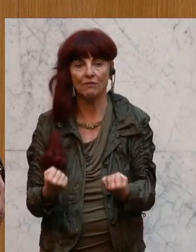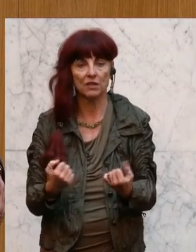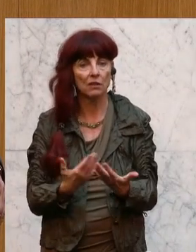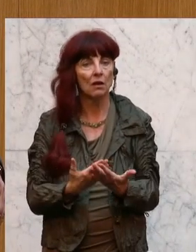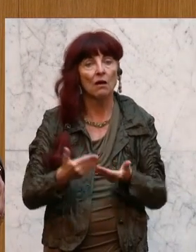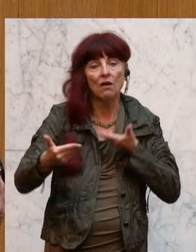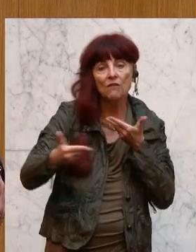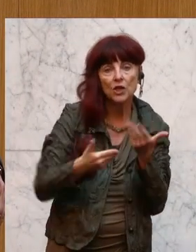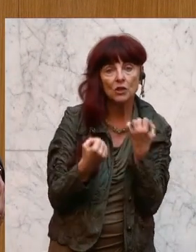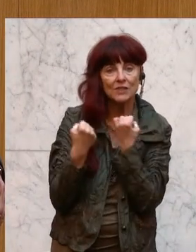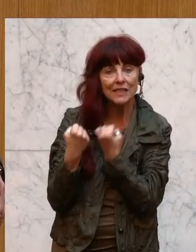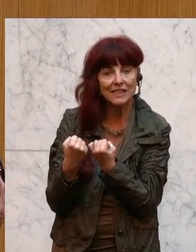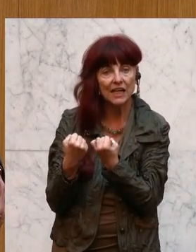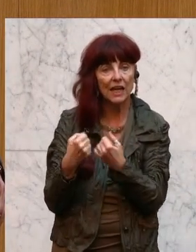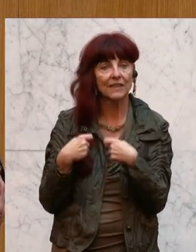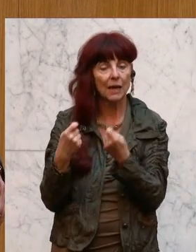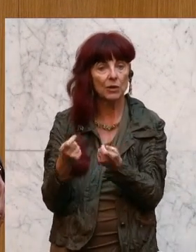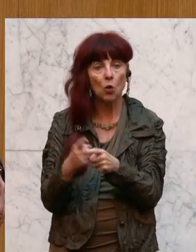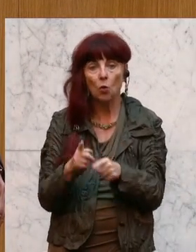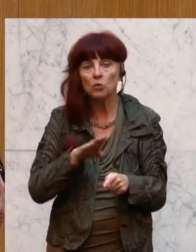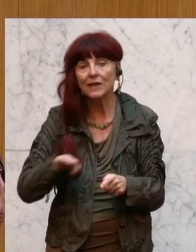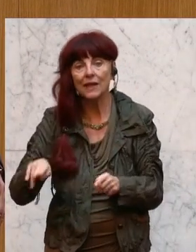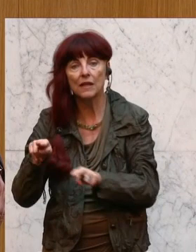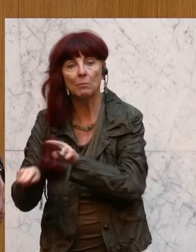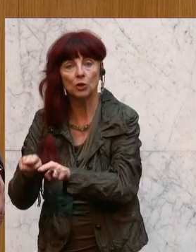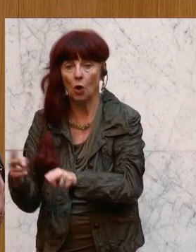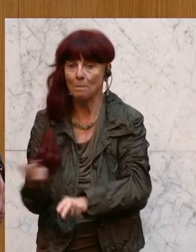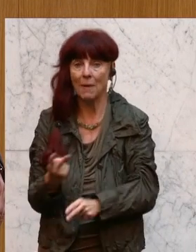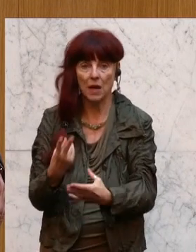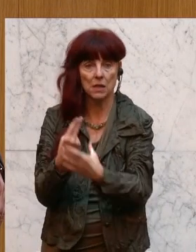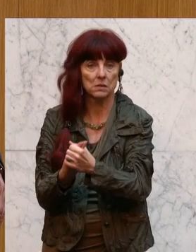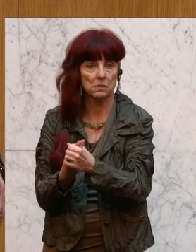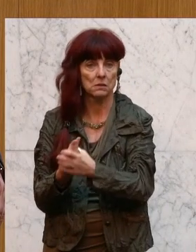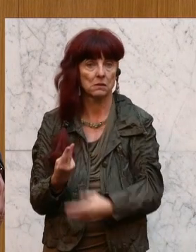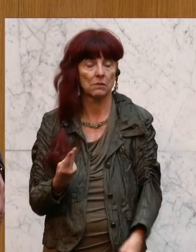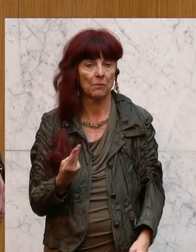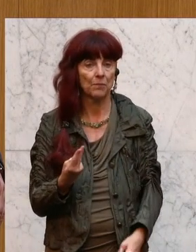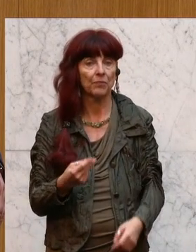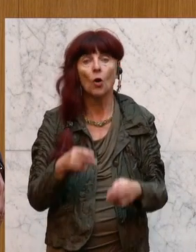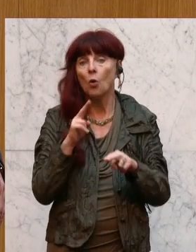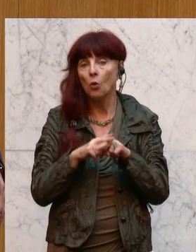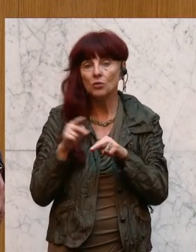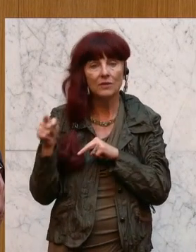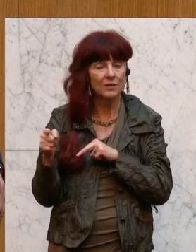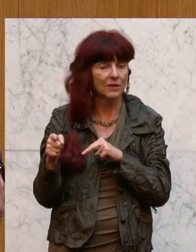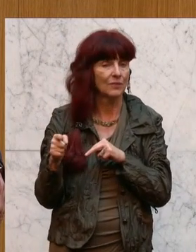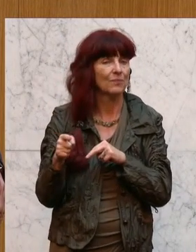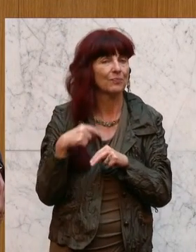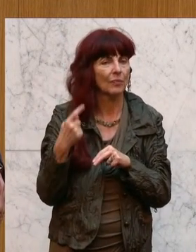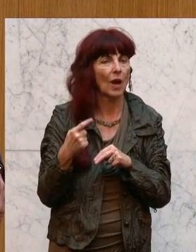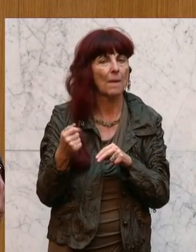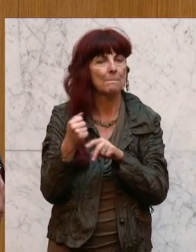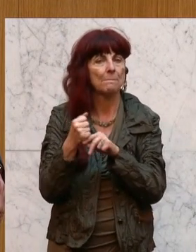gewährleisten. Und er muss die Kinderbetreuung gewährleisten. Und während es beim